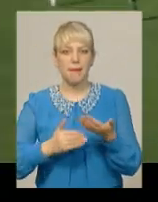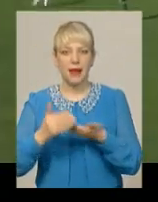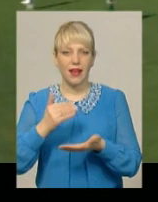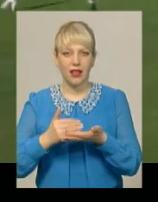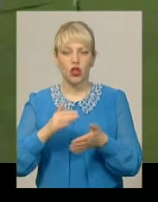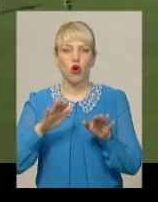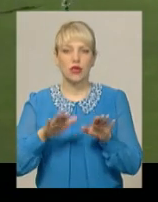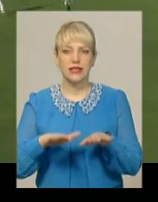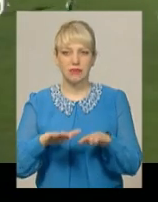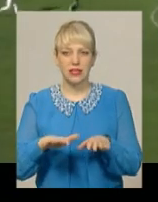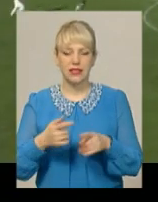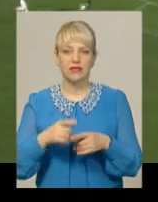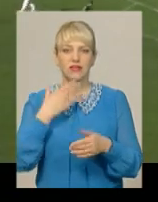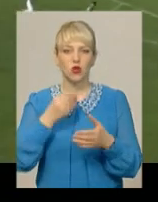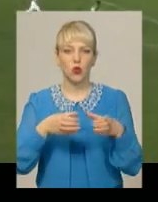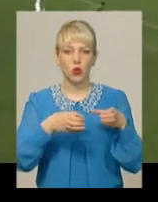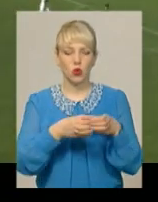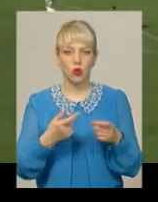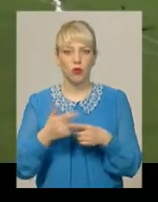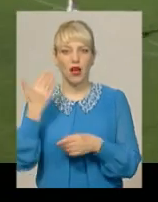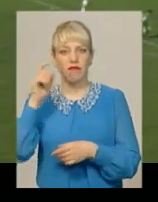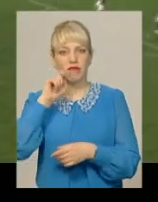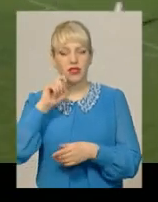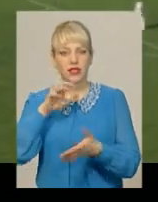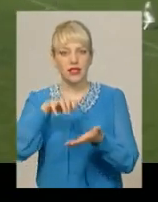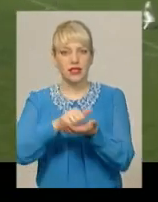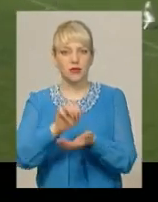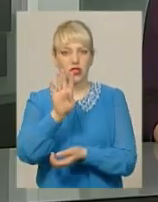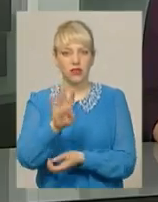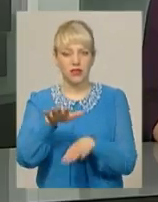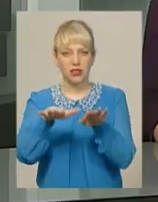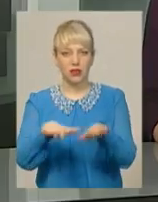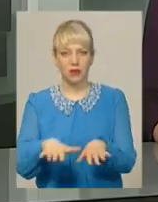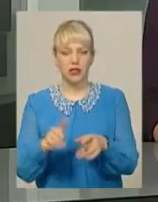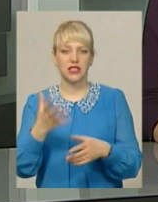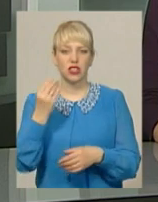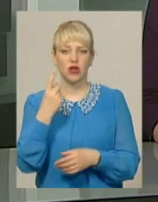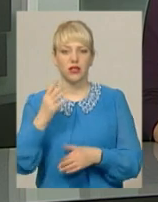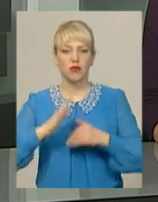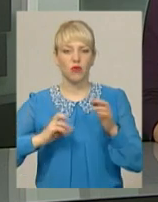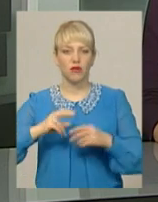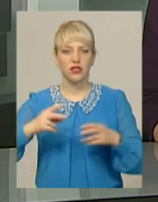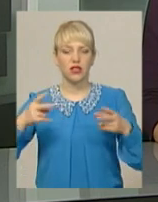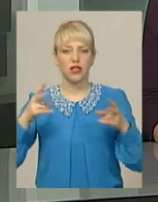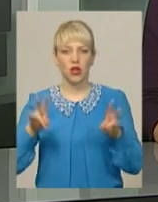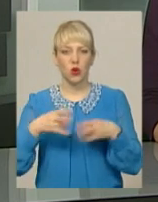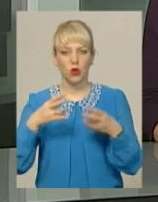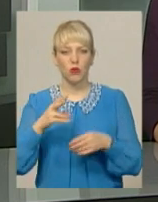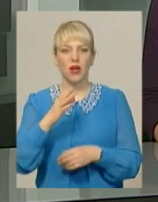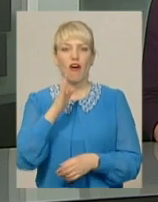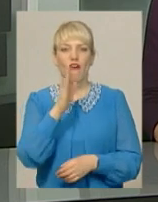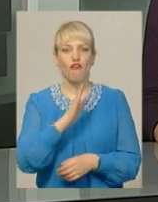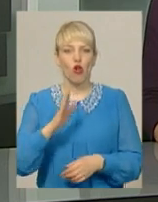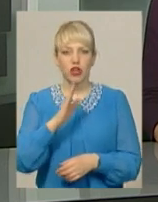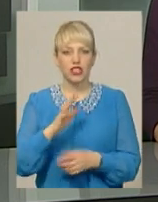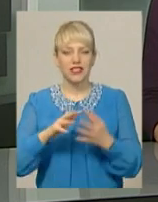'ятій позиції в своїй групі. Їх суботні опоненти з Вінниці посідають там четверте місце. Ще один професійний клуб Хмельниччини – Волочиський агробізнес.